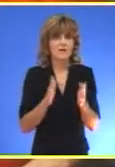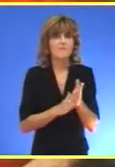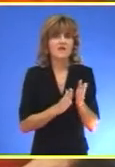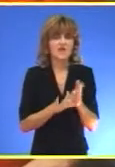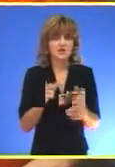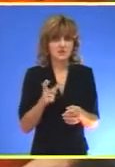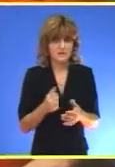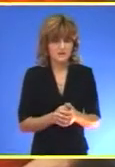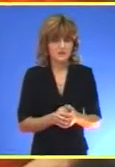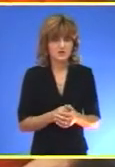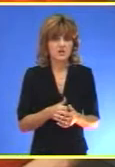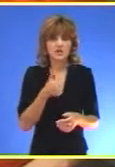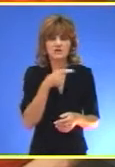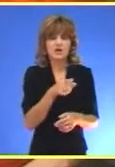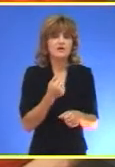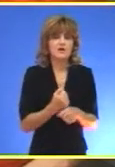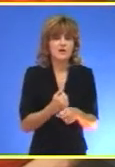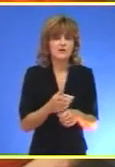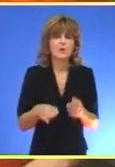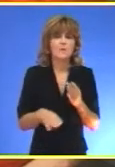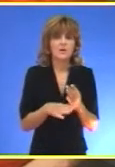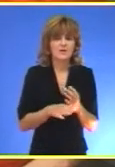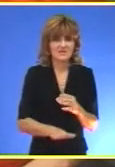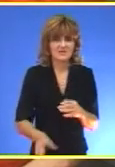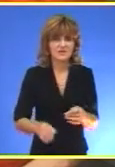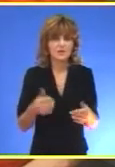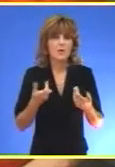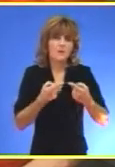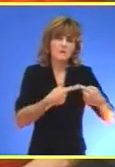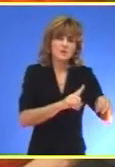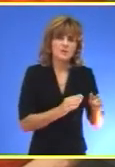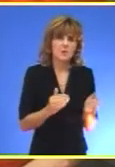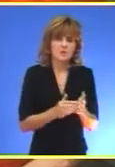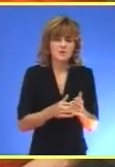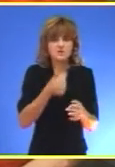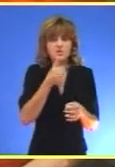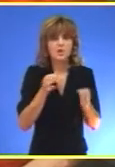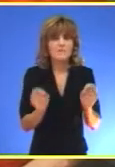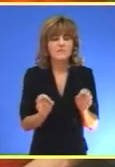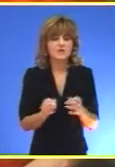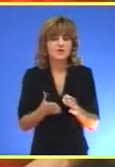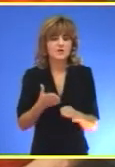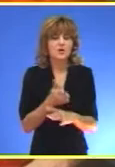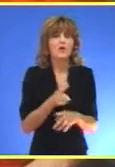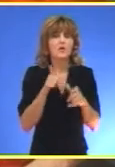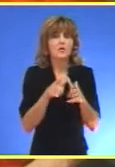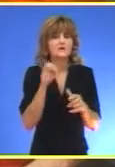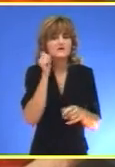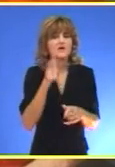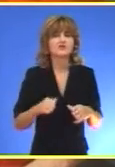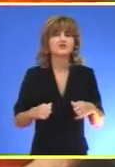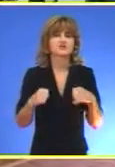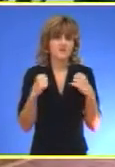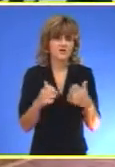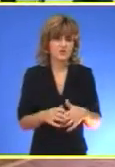Osnovni zadatak boravka je da pomogne deci sa posebnim potrebama Što brže i efikasnije uključivanje u svakodnevni život